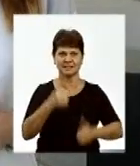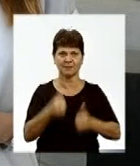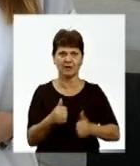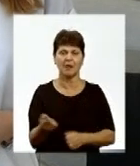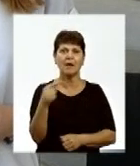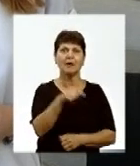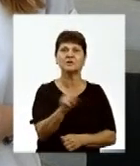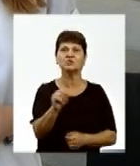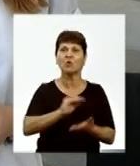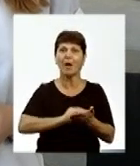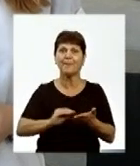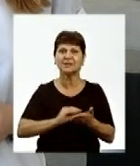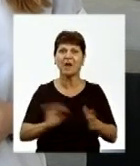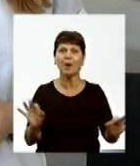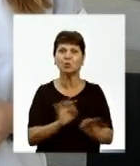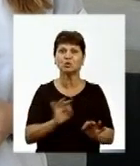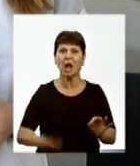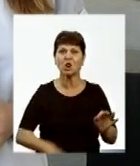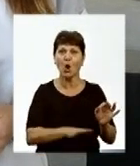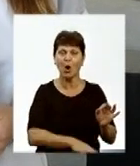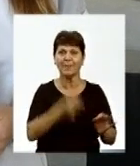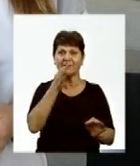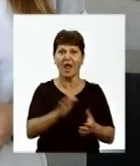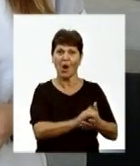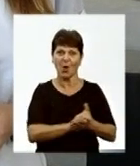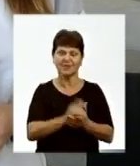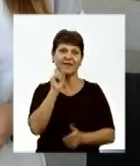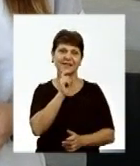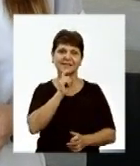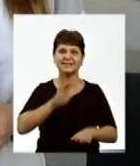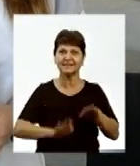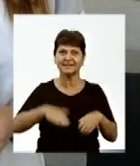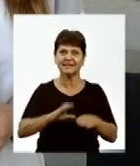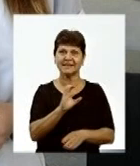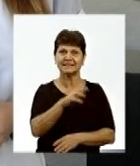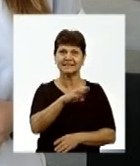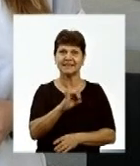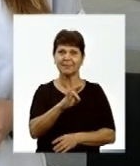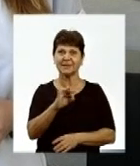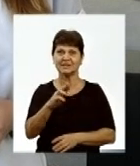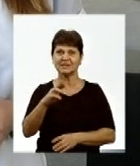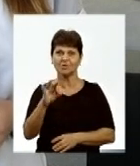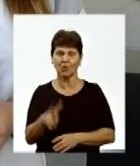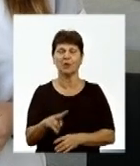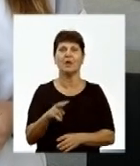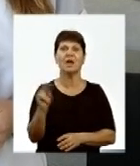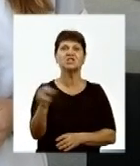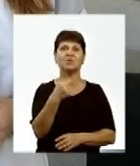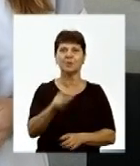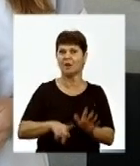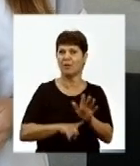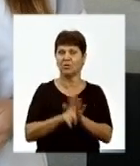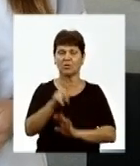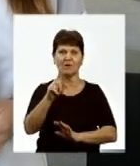Ті, що пишуть музику ногами, саме так кажуть про колектив вінницьких степісток «Флеймтеп». Усе почалося із чемпіонату